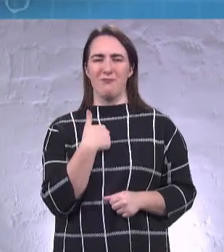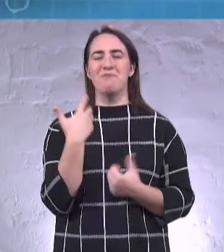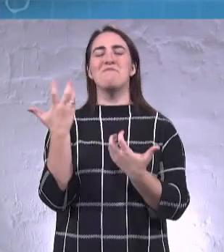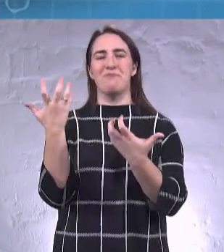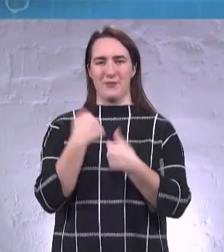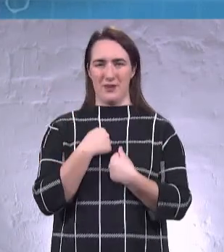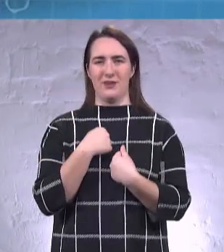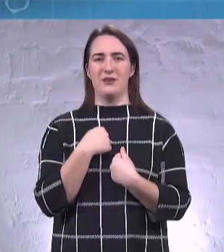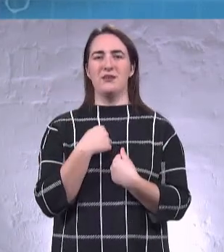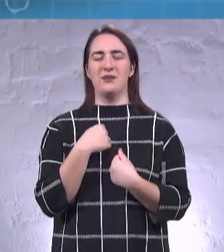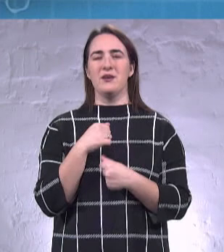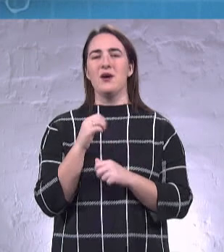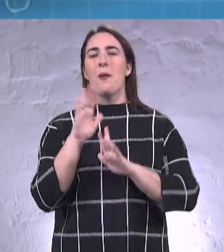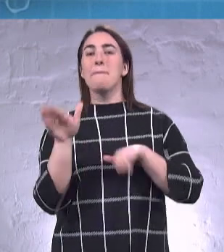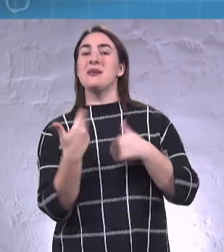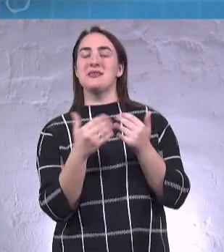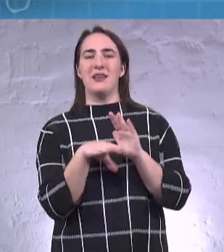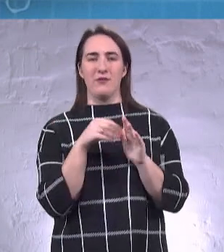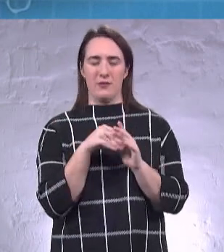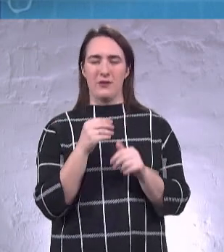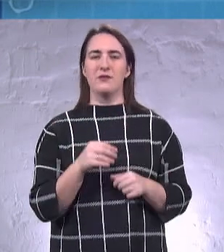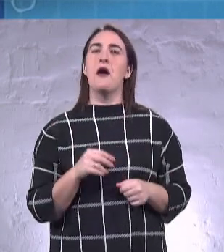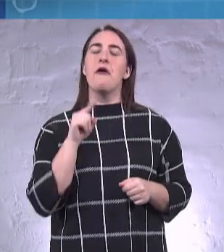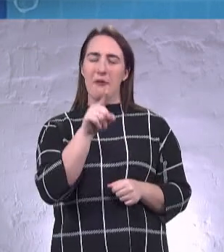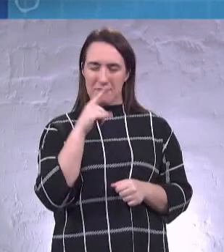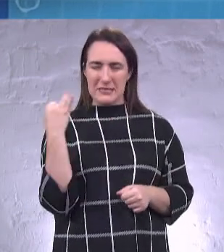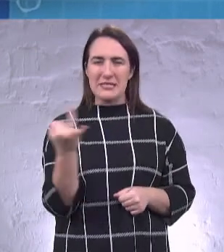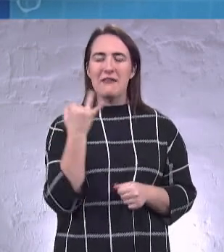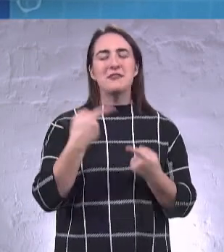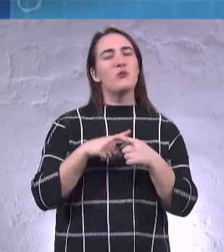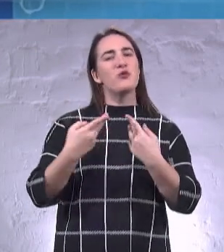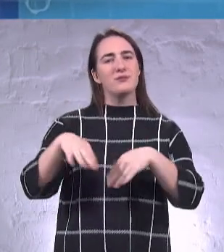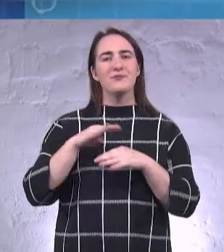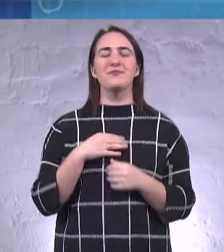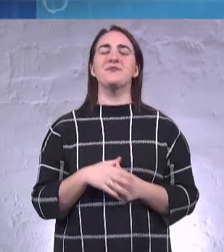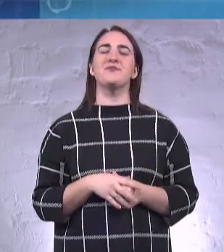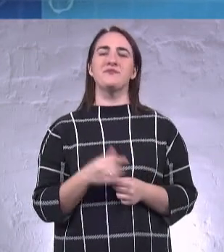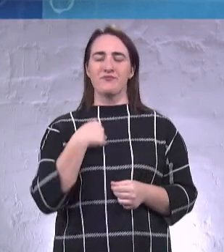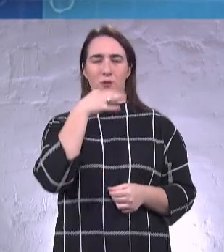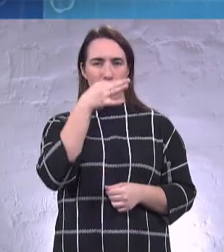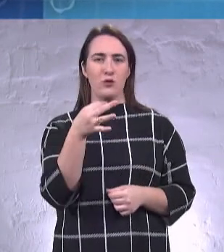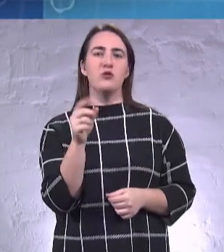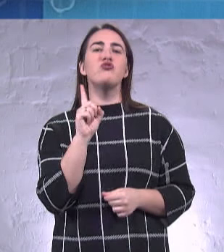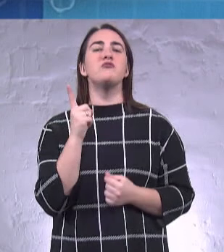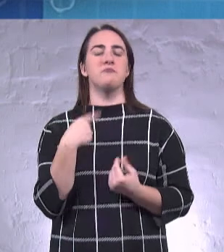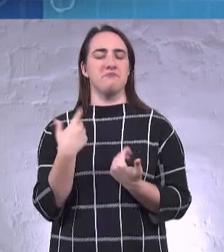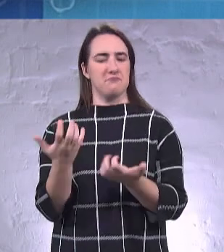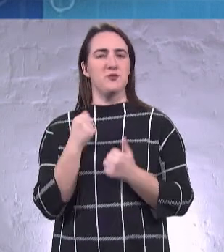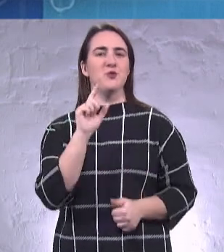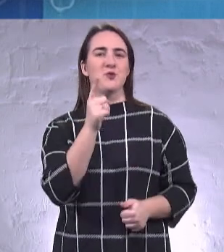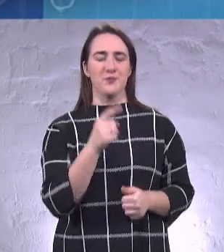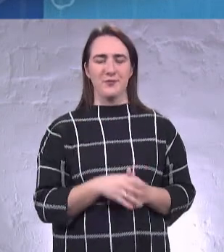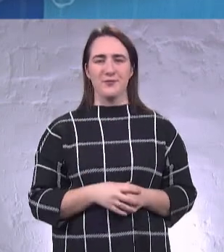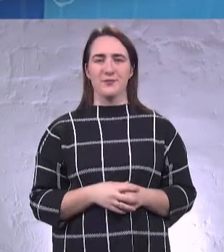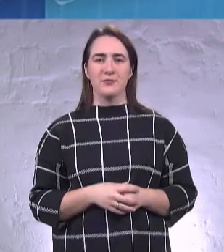уже після виборів. Вам цікаво це, ця пропозиція? прийняв це рішення і скажу, чому я прийняв це рішення. Ви